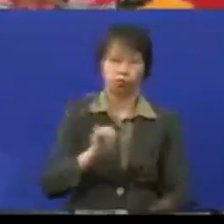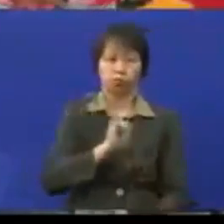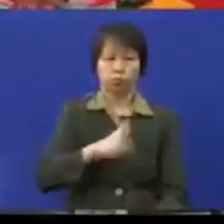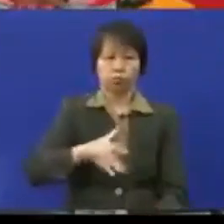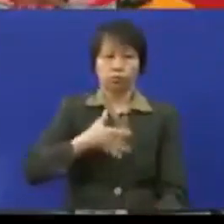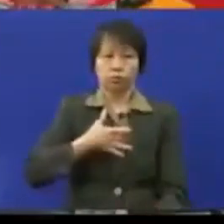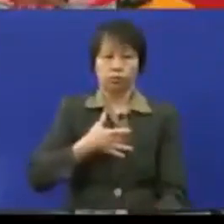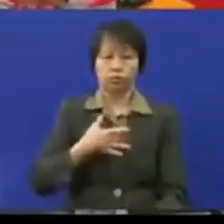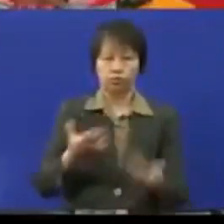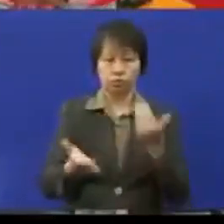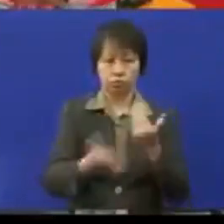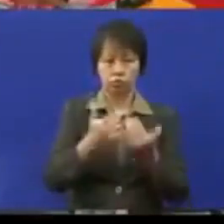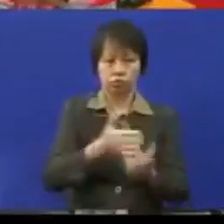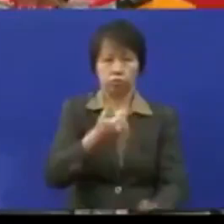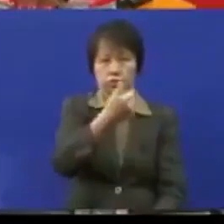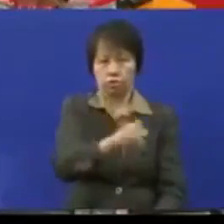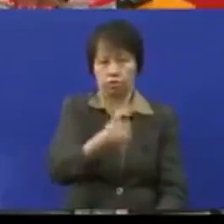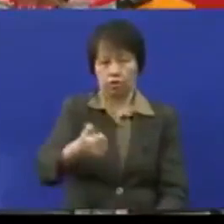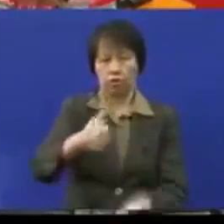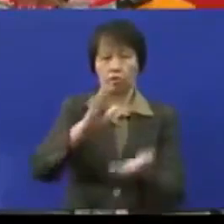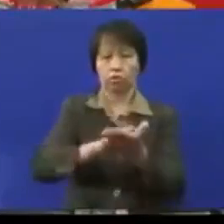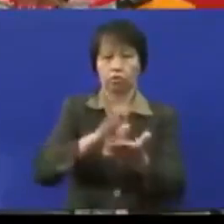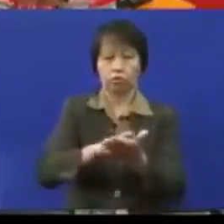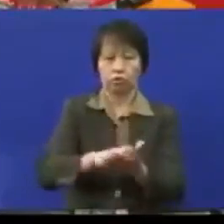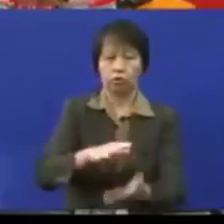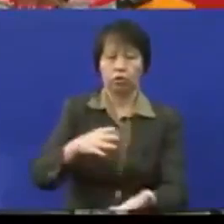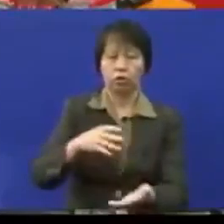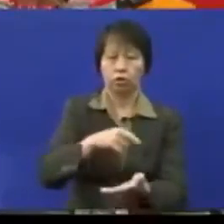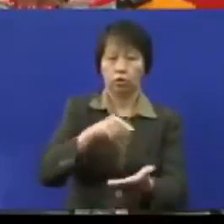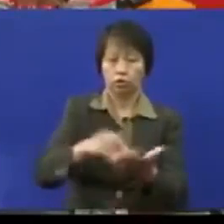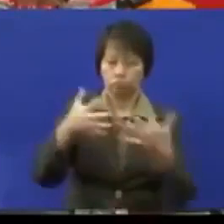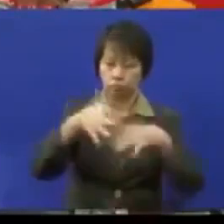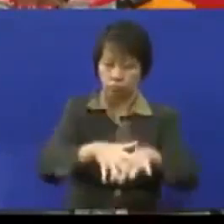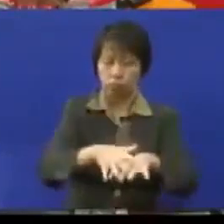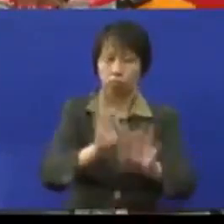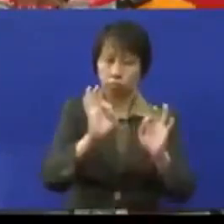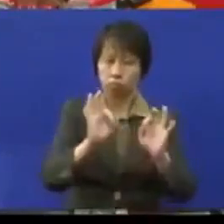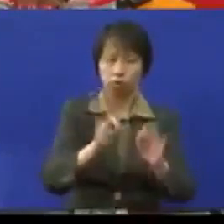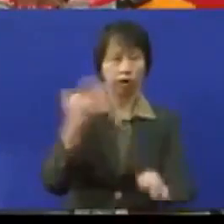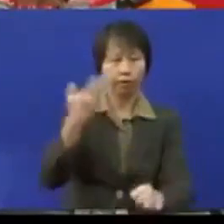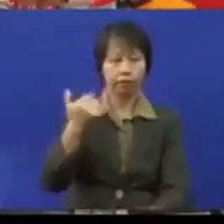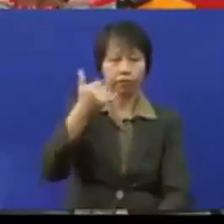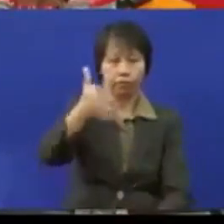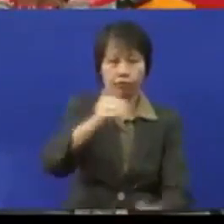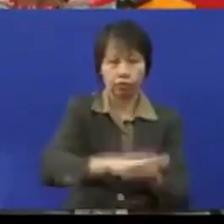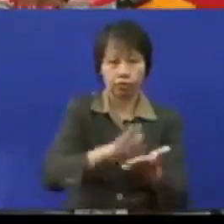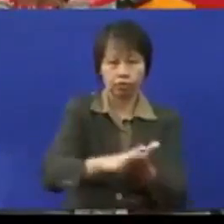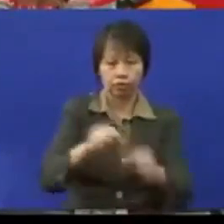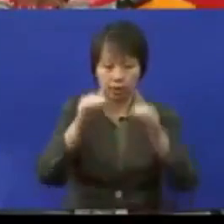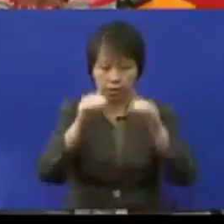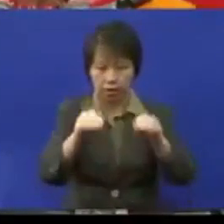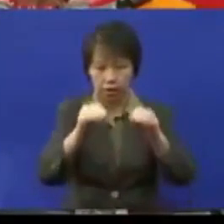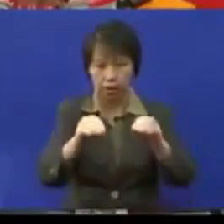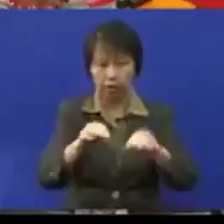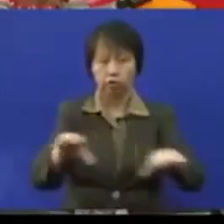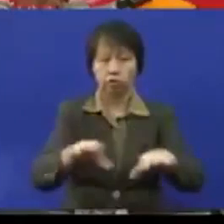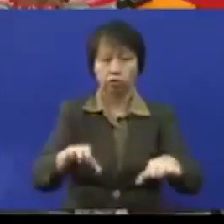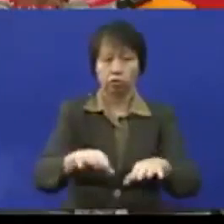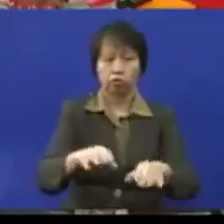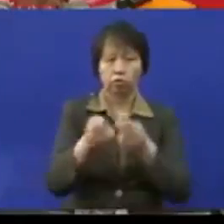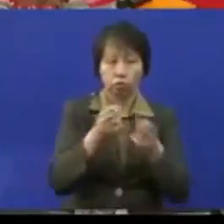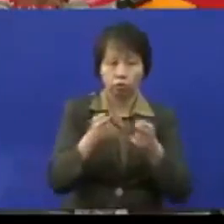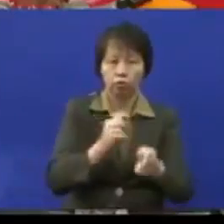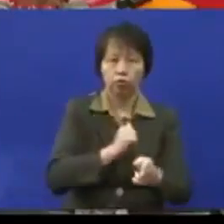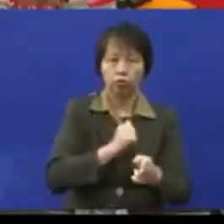kemudian-kemudian peralatan juga di sekolah-sekolah yang ada PPKI ini cukup teratur saya biasa datang ke sekolah ini mereka diajar buat menguruskan diri